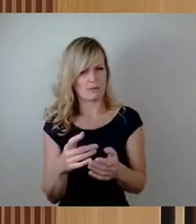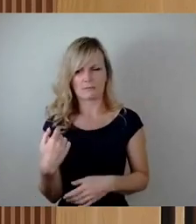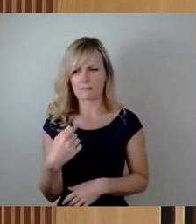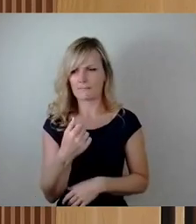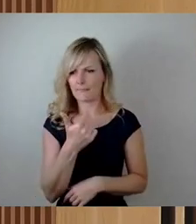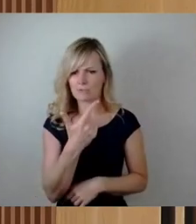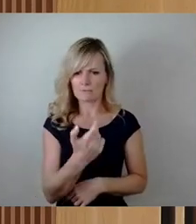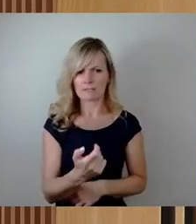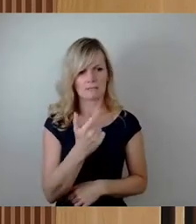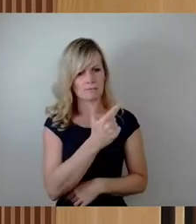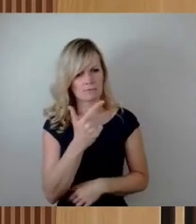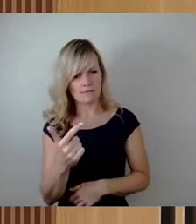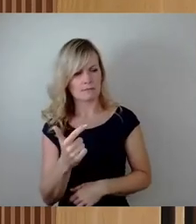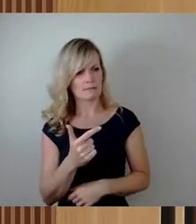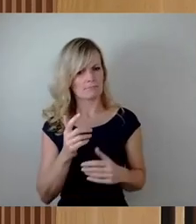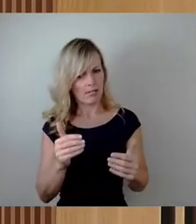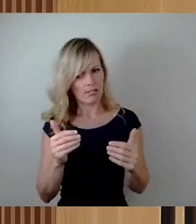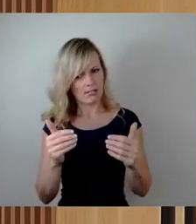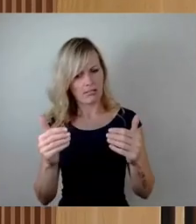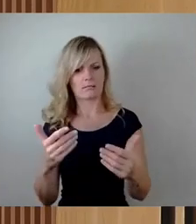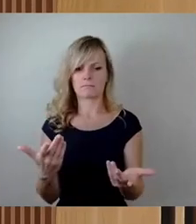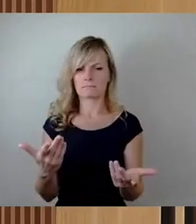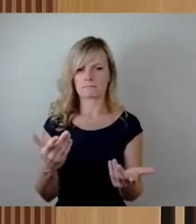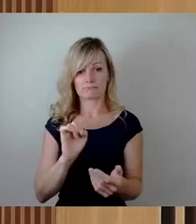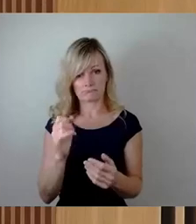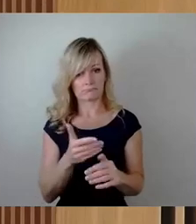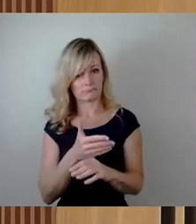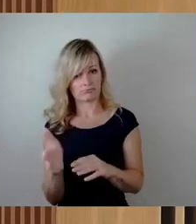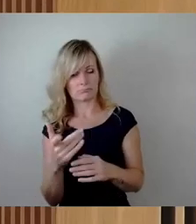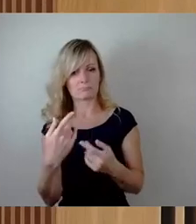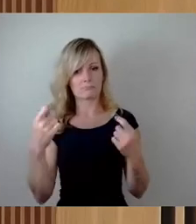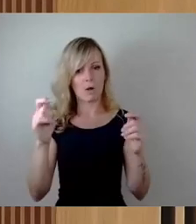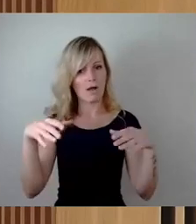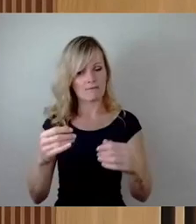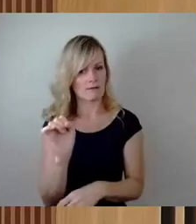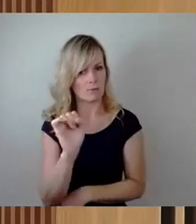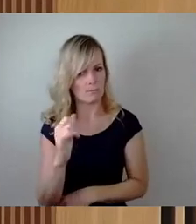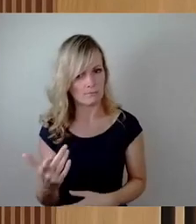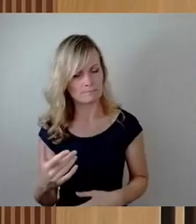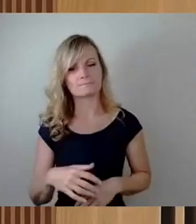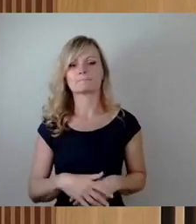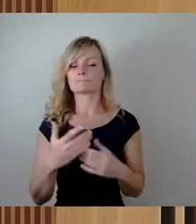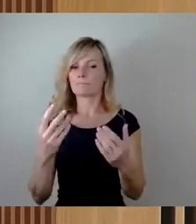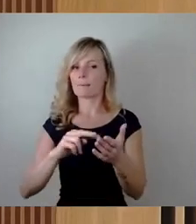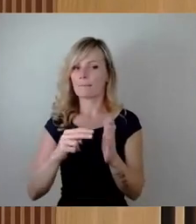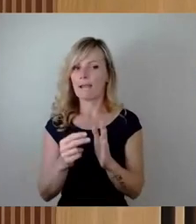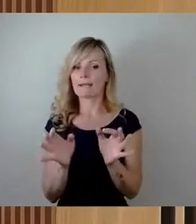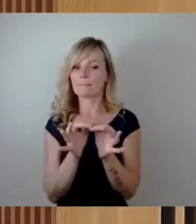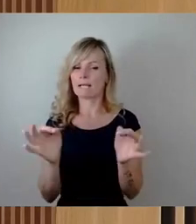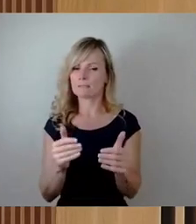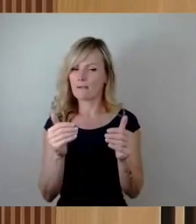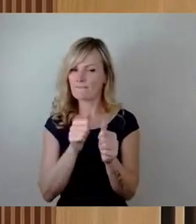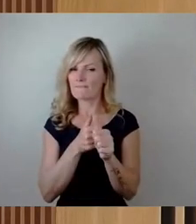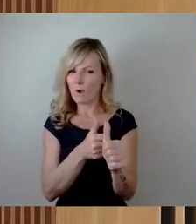die jetzt zu einem verspäteten Baubeginn geführt haben. Und inwiefern, sage ich mal, bei einem planmäßigen Verlauf vielleicht dieses